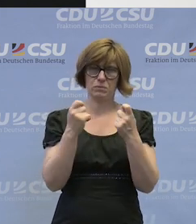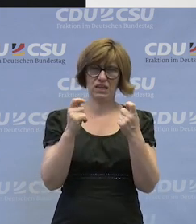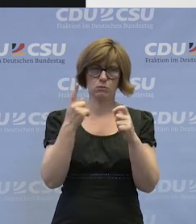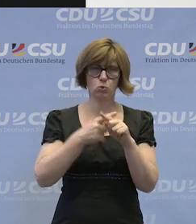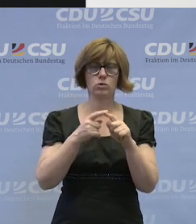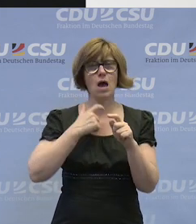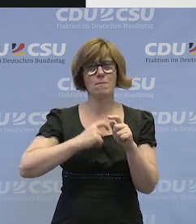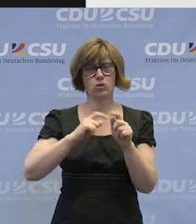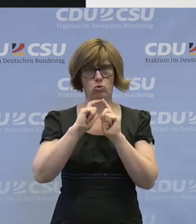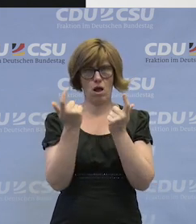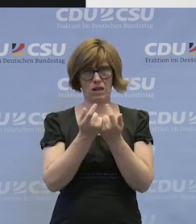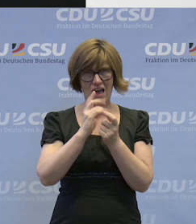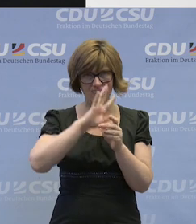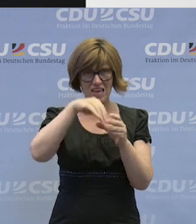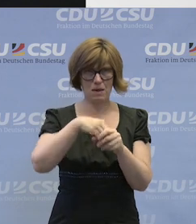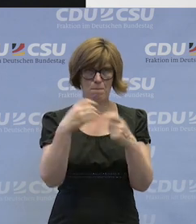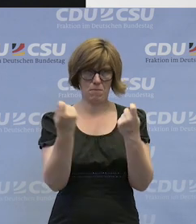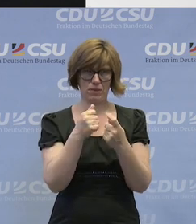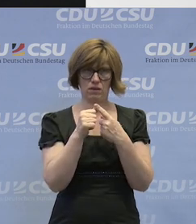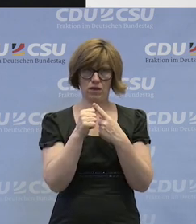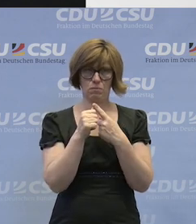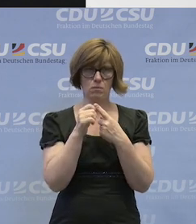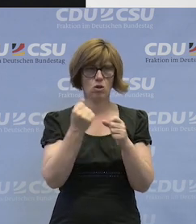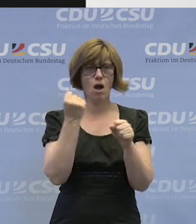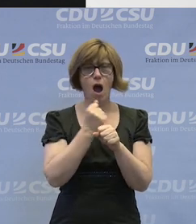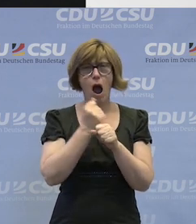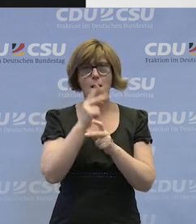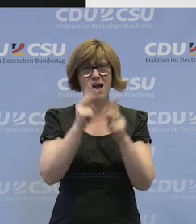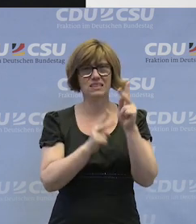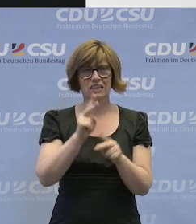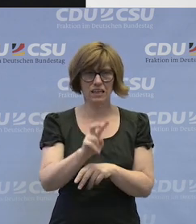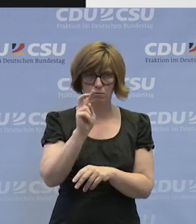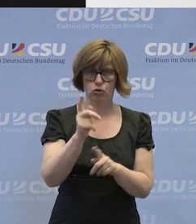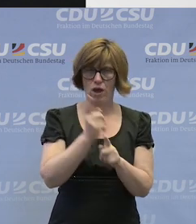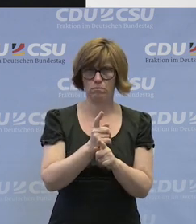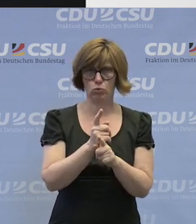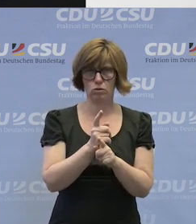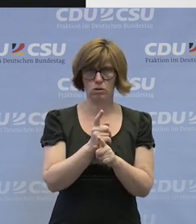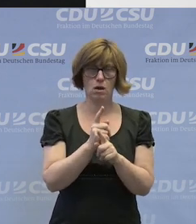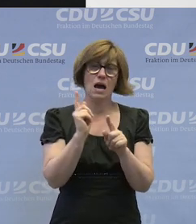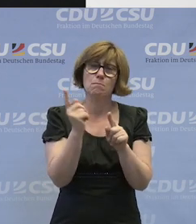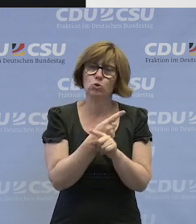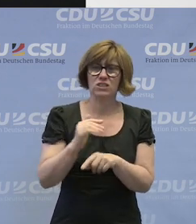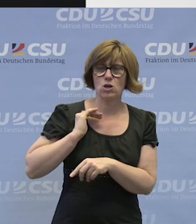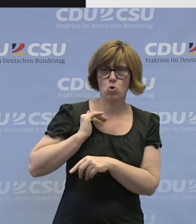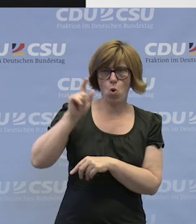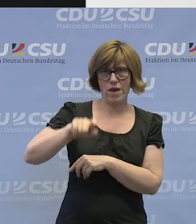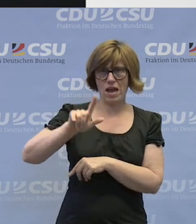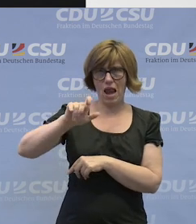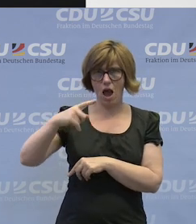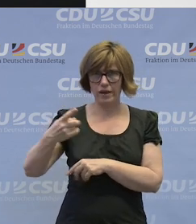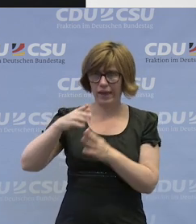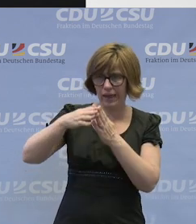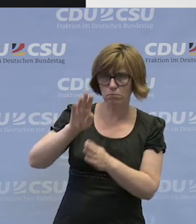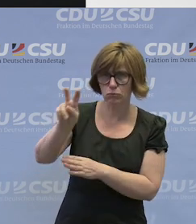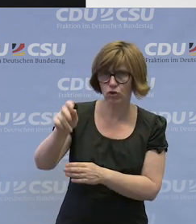Personalräte in den Betrieben, nämlich die Arbeitsgerichte anzurufen. Da muss man also nicht den Kollegen von der LAG